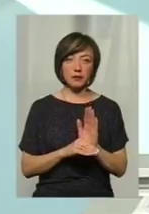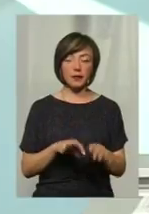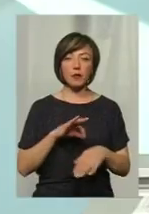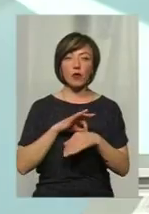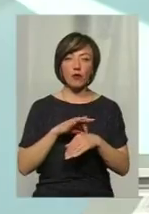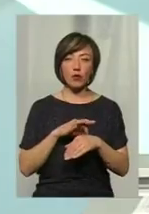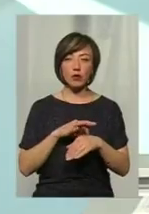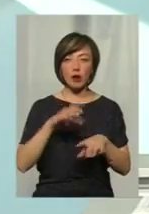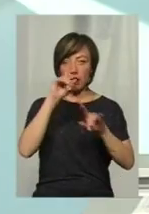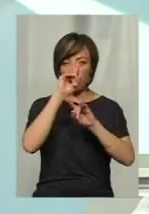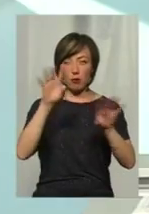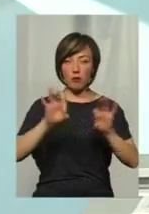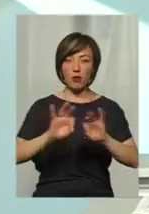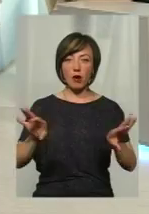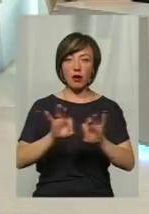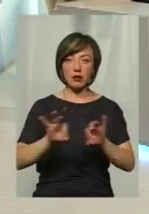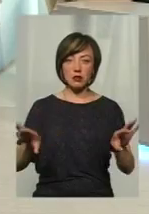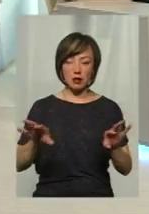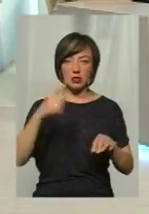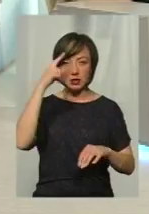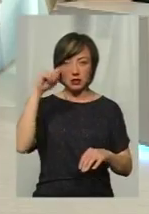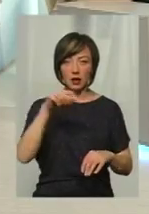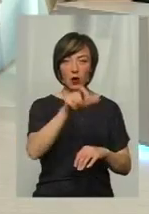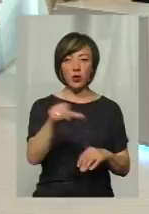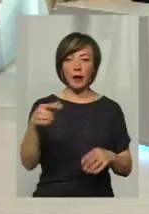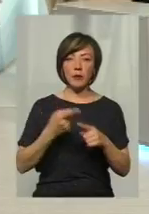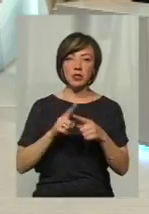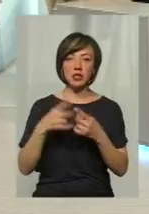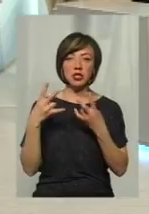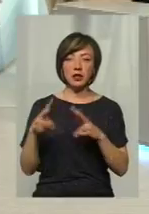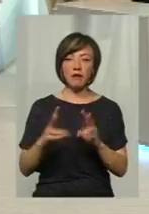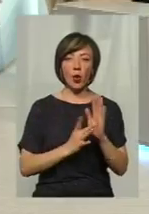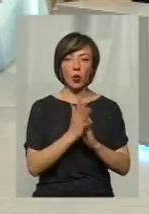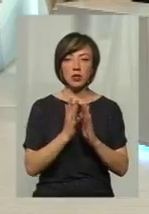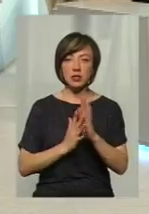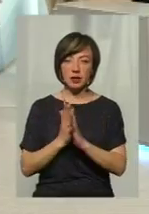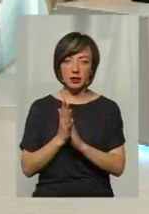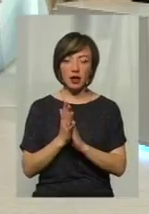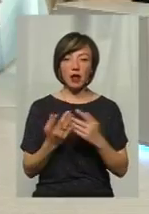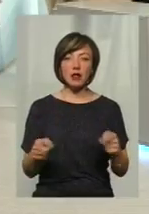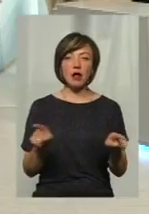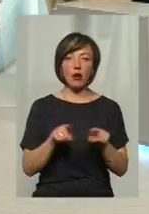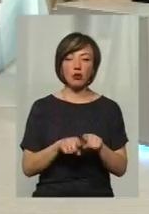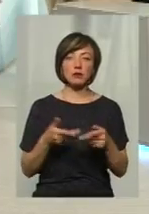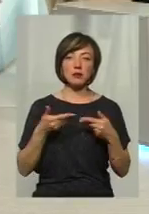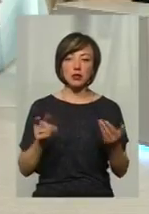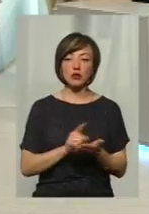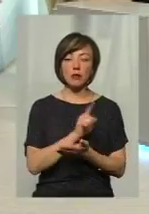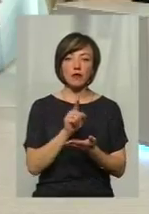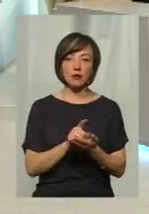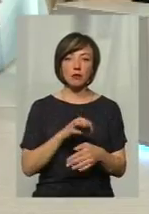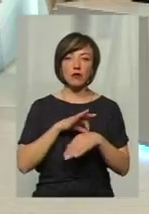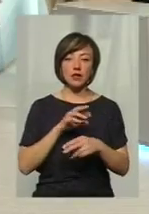проводити популяризацію знань по даних шкідних організмах, також ми зобоязуємося